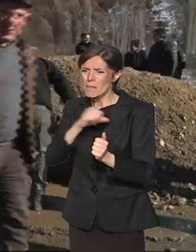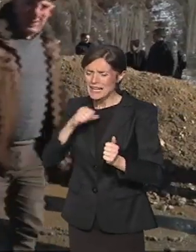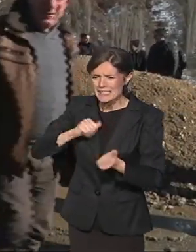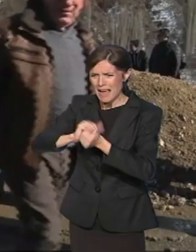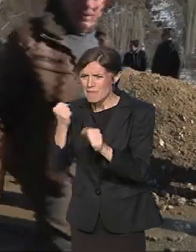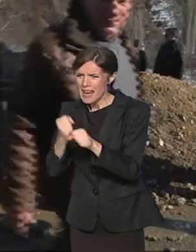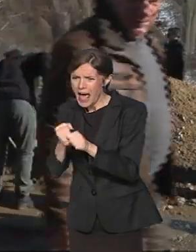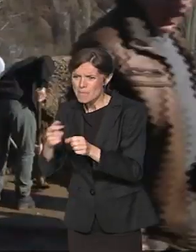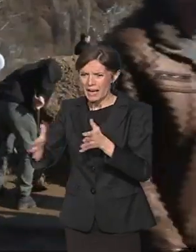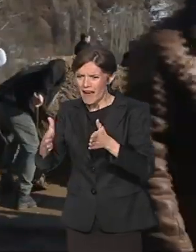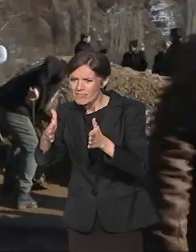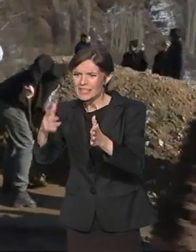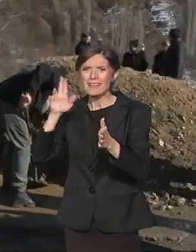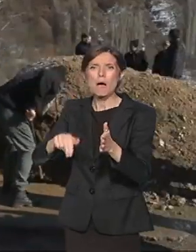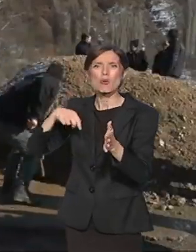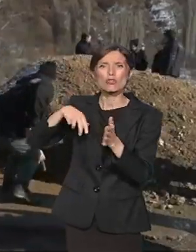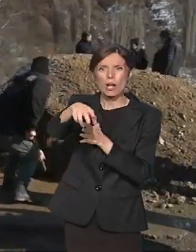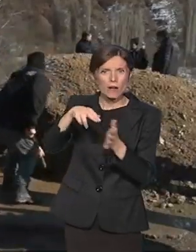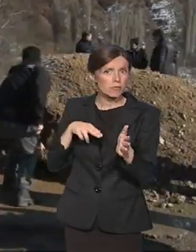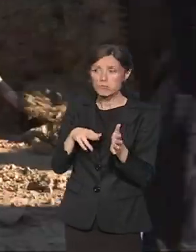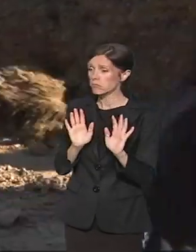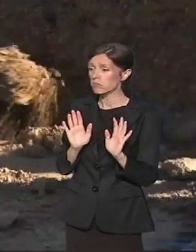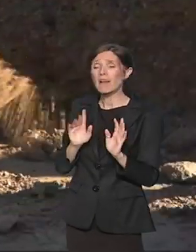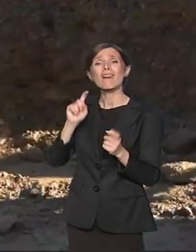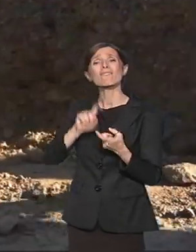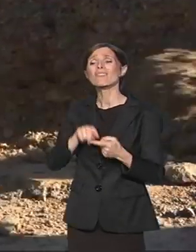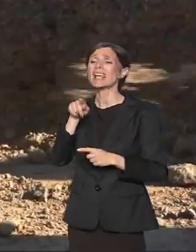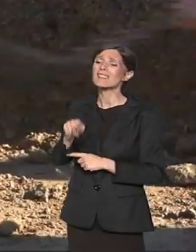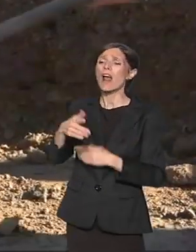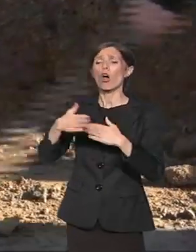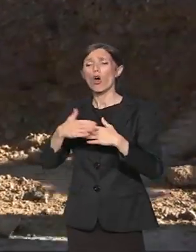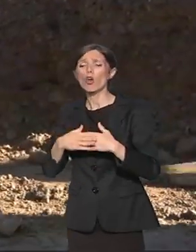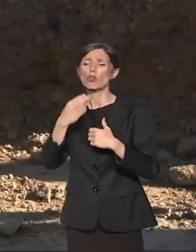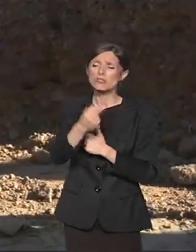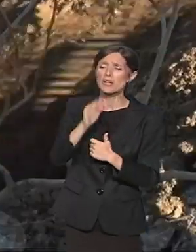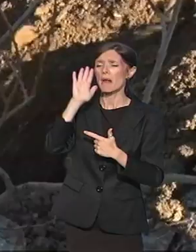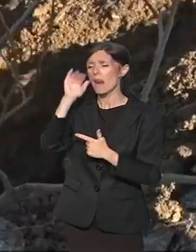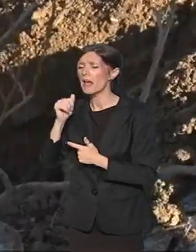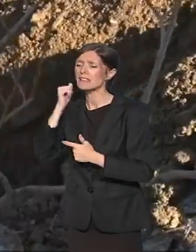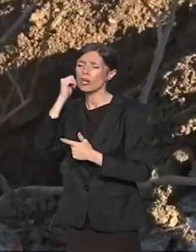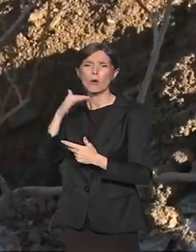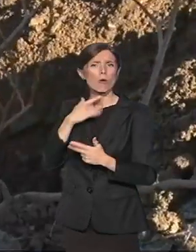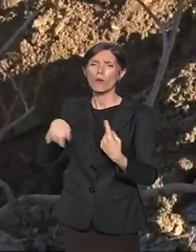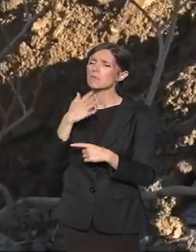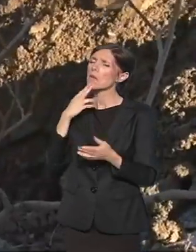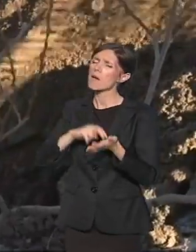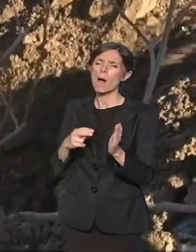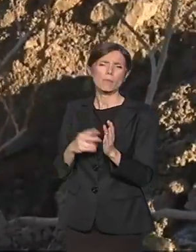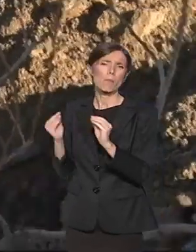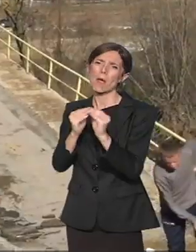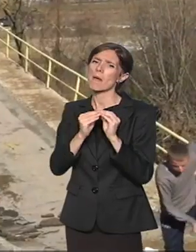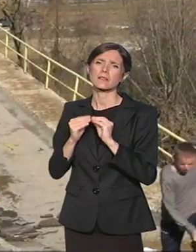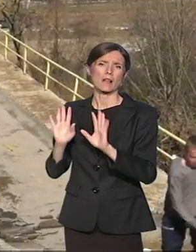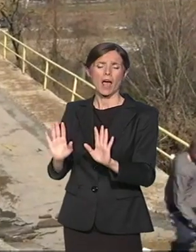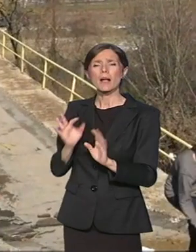za pešnički prelaz. Tako da po pitanju tih međuetničkih odnosa stvarno nema problema. Kako se inače ovde živi? Šta